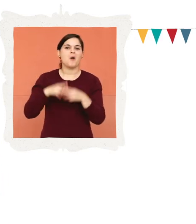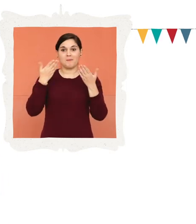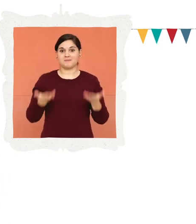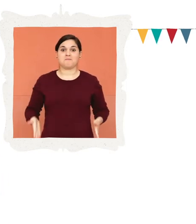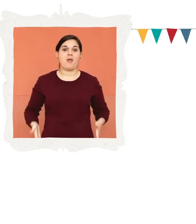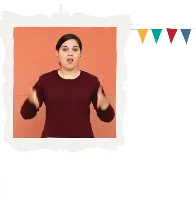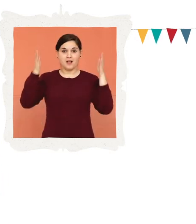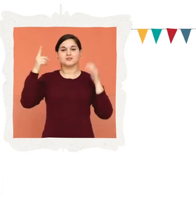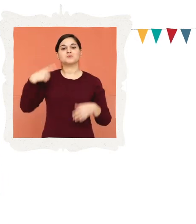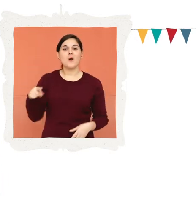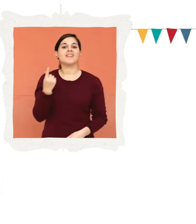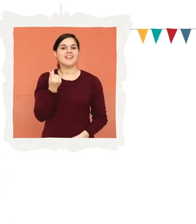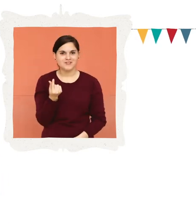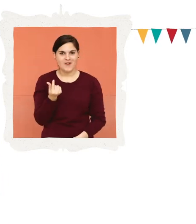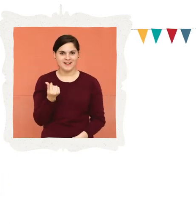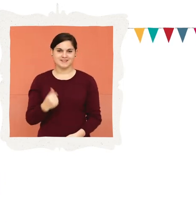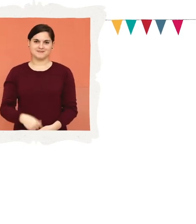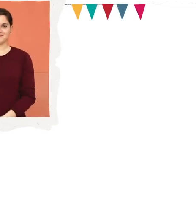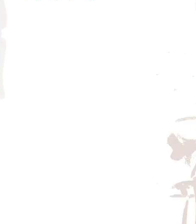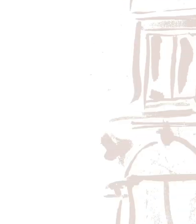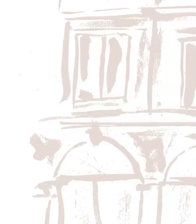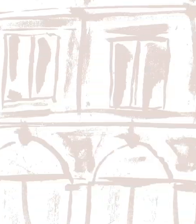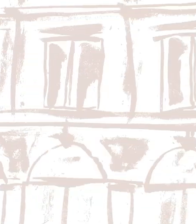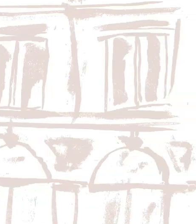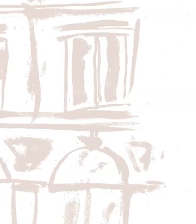scoperta di questo palazzo e dei suoi tesori